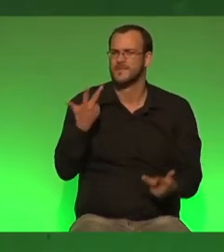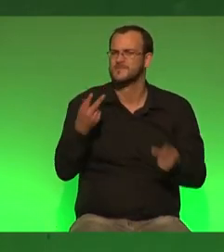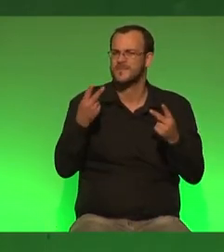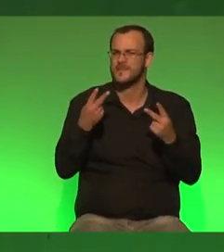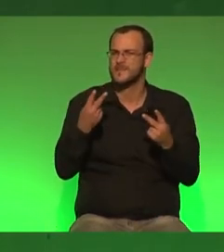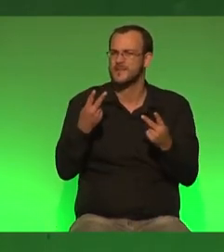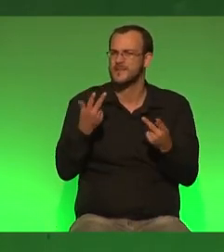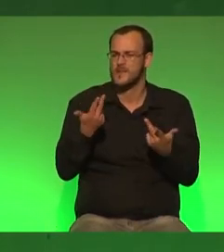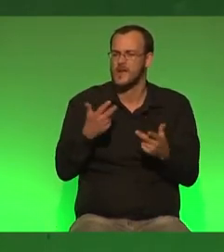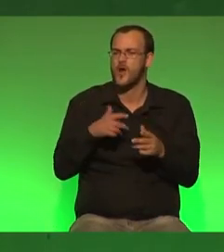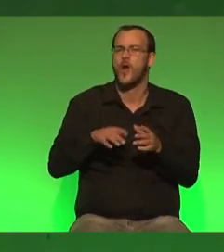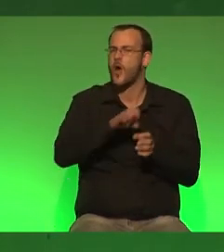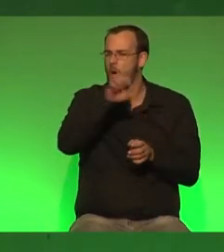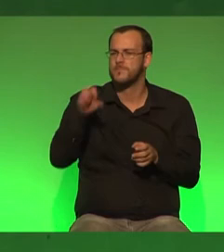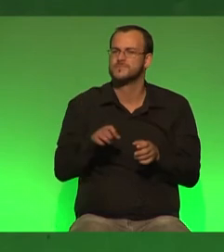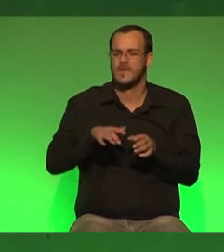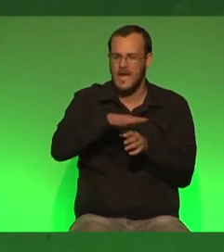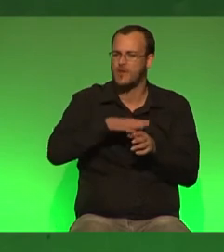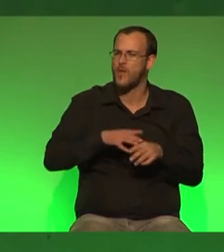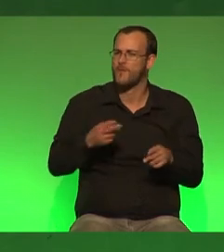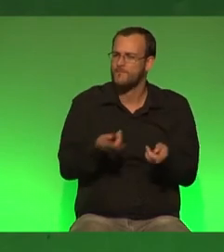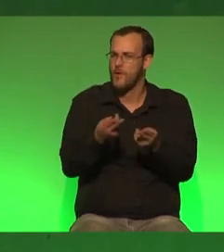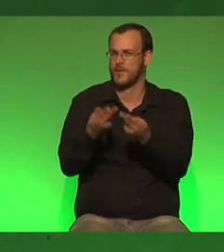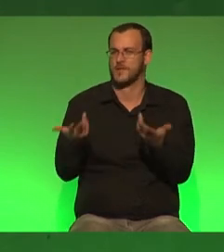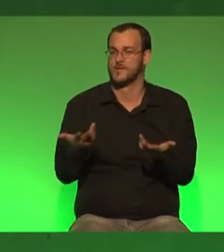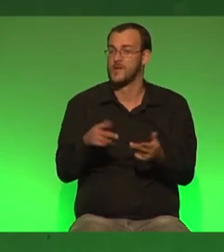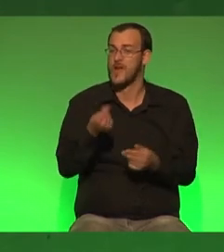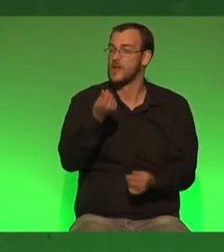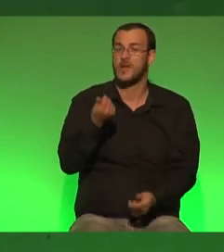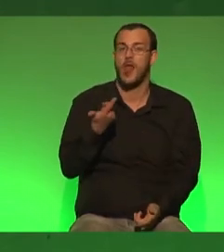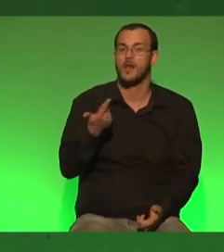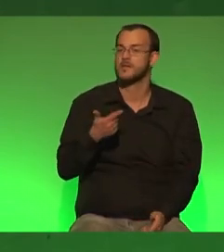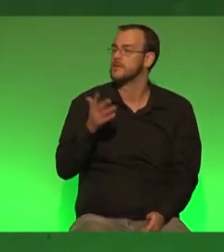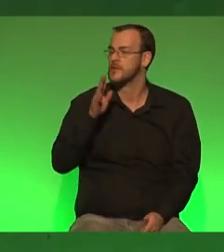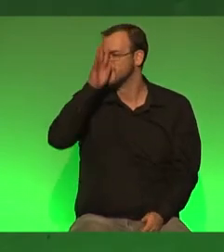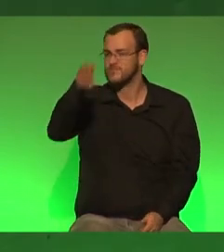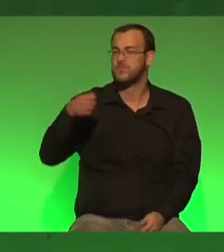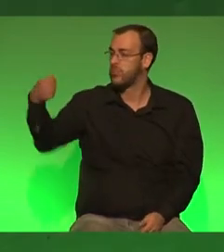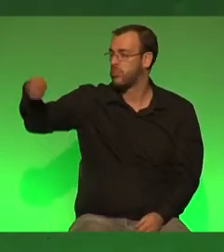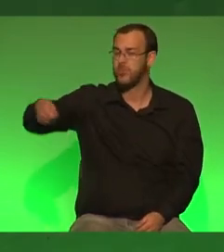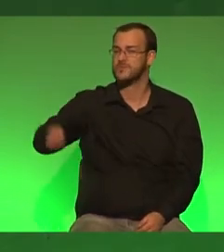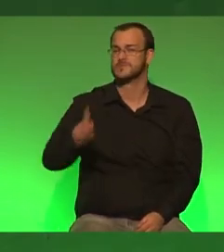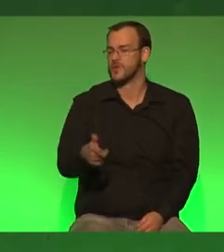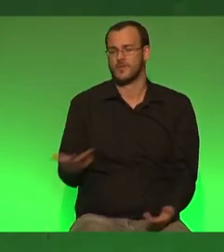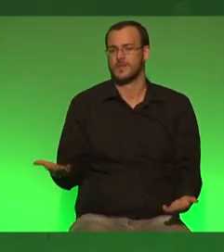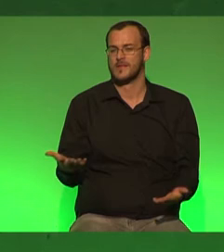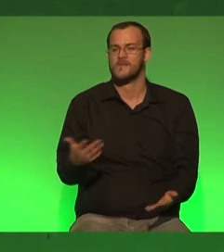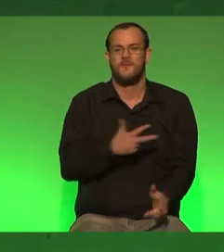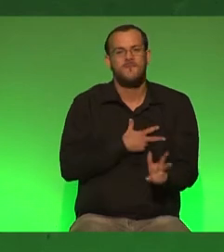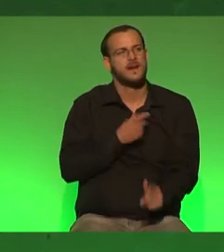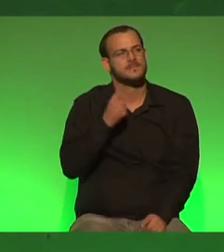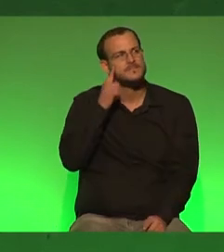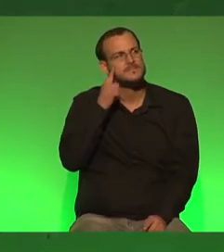europäische Regionalförderung ist. Und wir wissen auch am besten, dass dieses Geld nicht in irgendwelchen Schwachsinn investiert werden sollte, sondern in wirklich